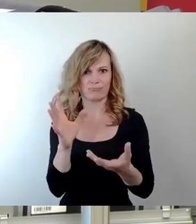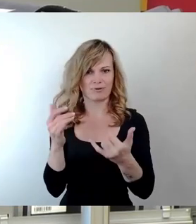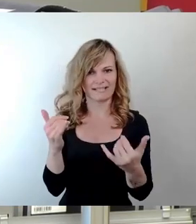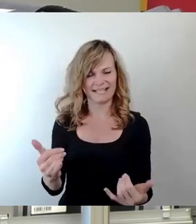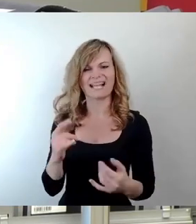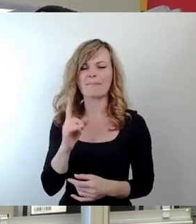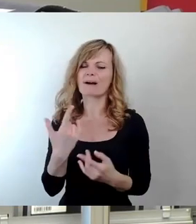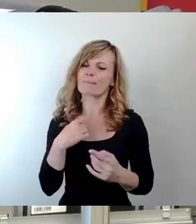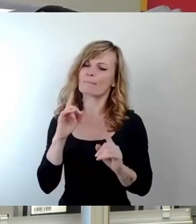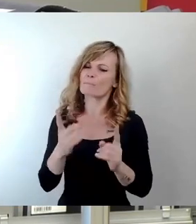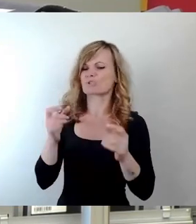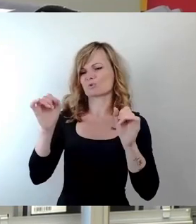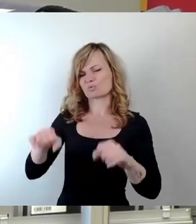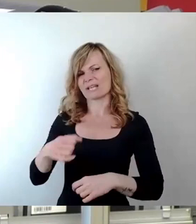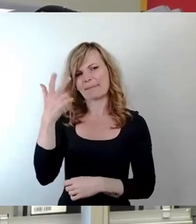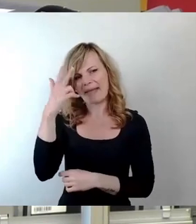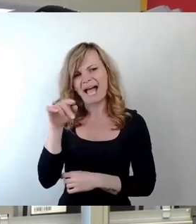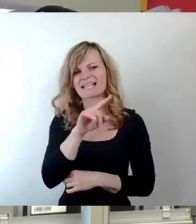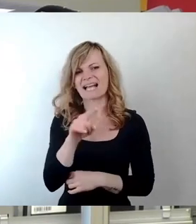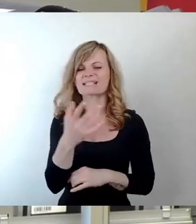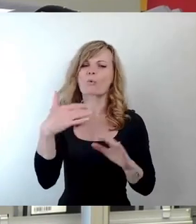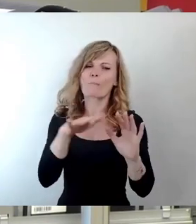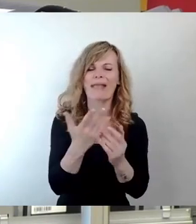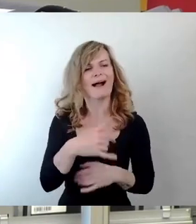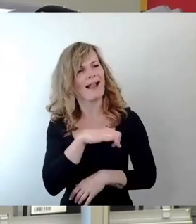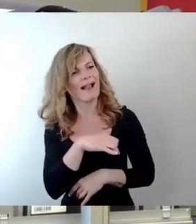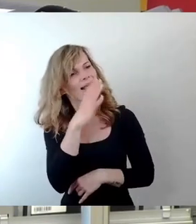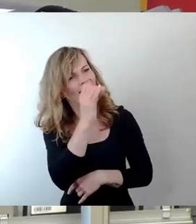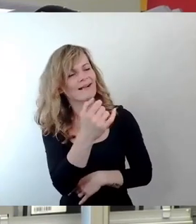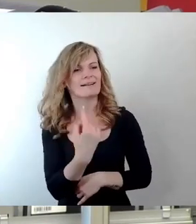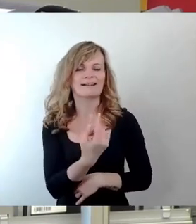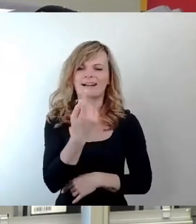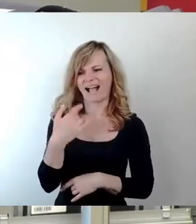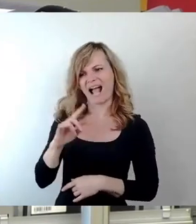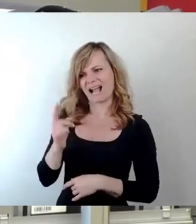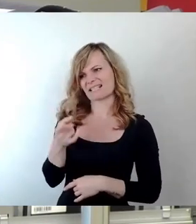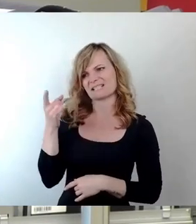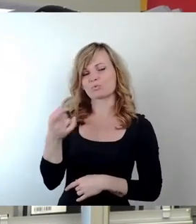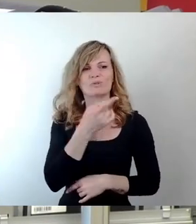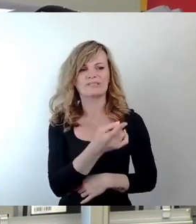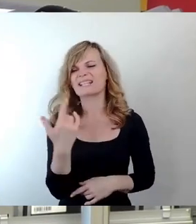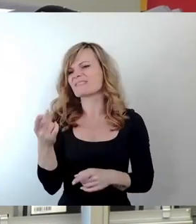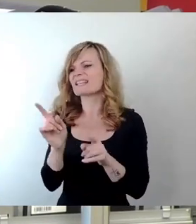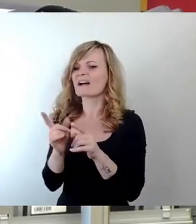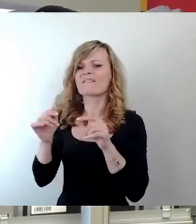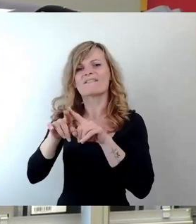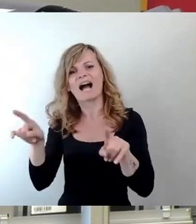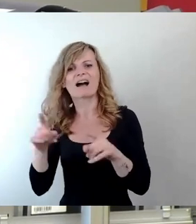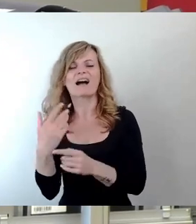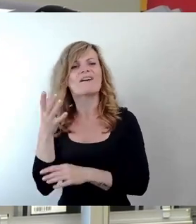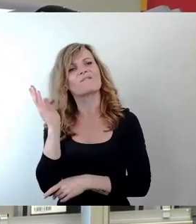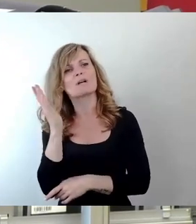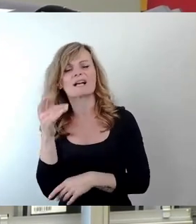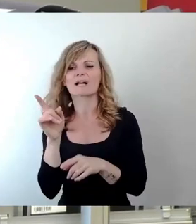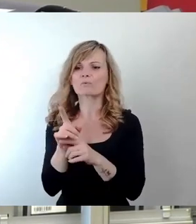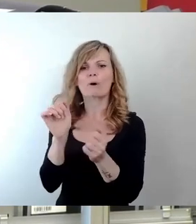deutlich unterhaltsamer als bei Ihnen. Also das ist ein netter Fachvortrag für eine Pressekonferenz. Aber das zündet mir so richtig, das muss ich